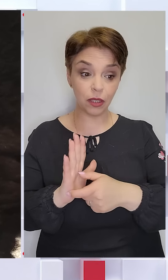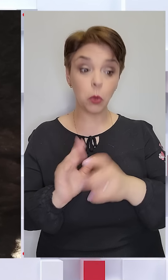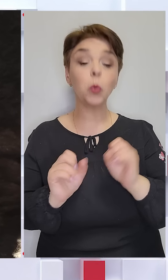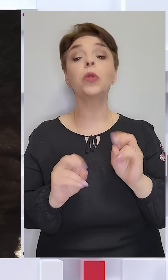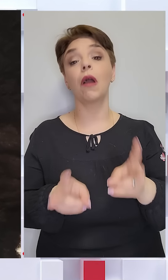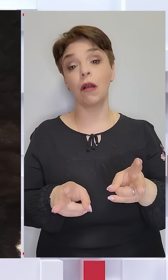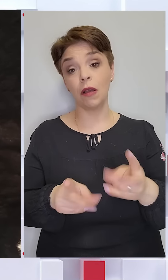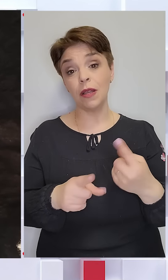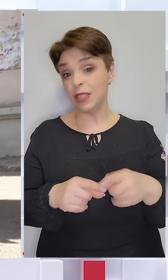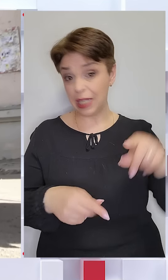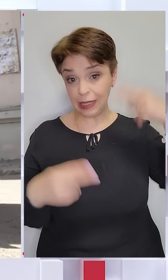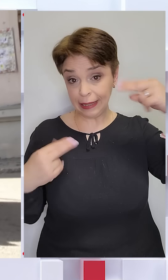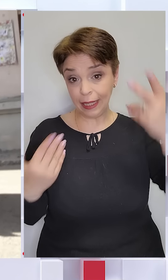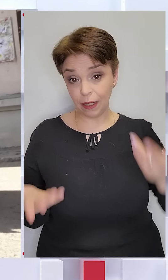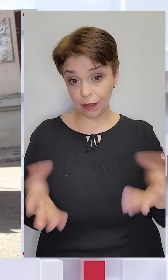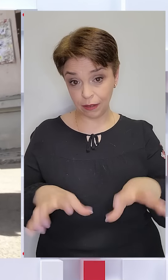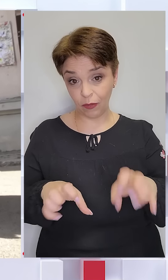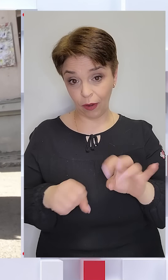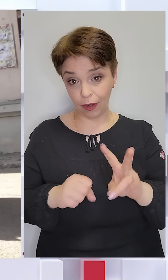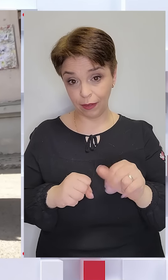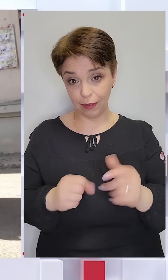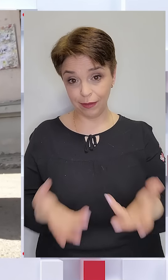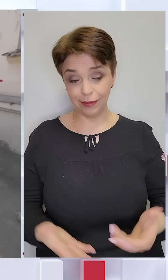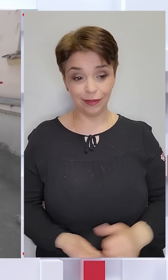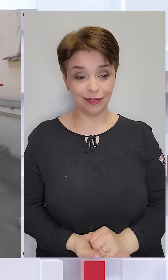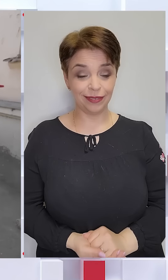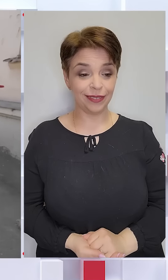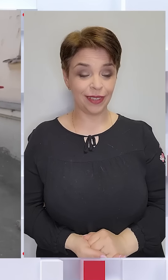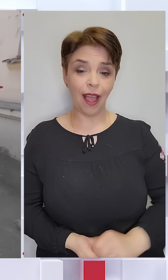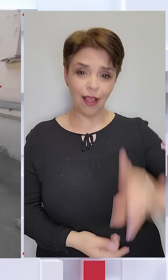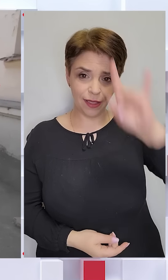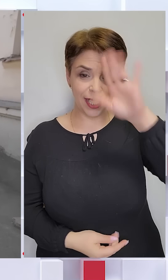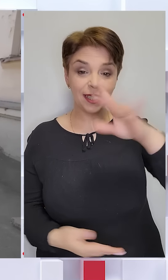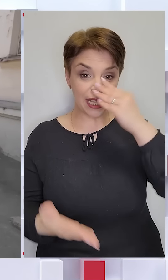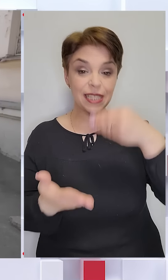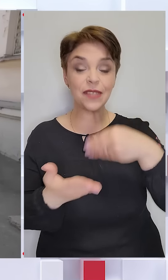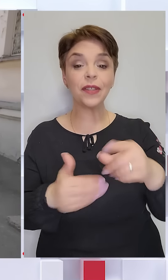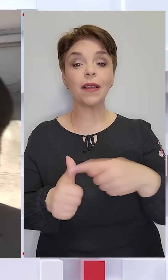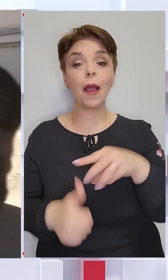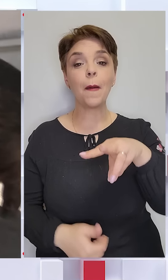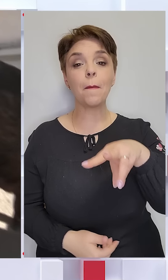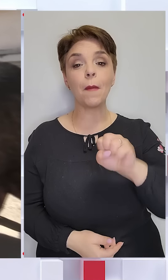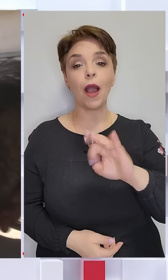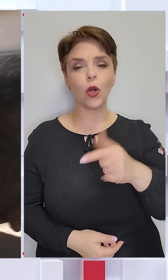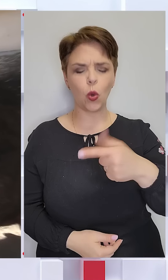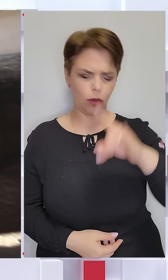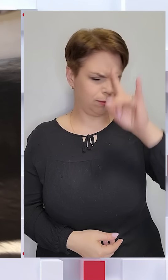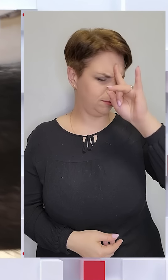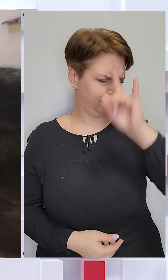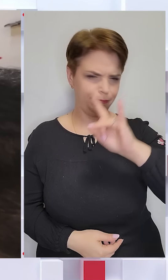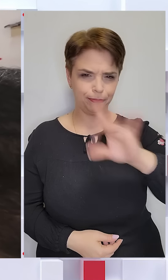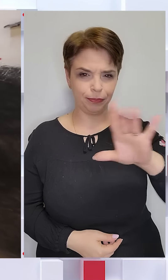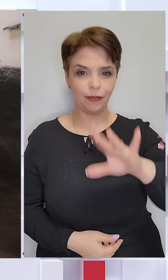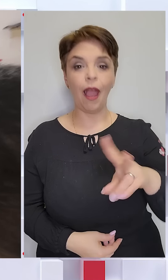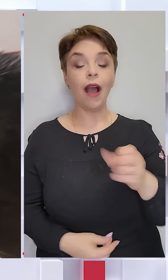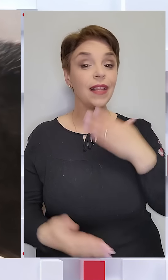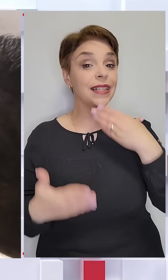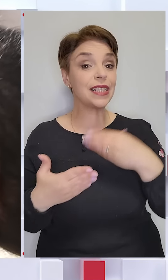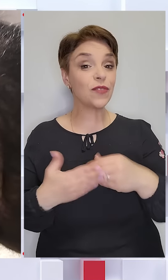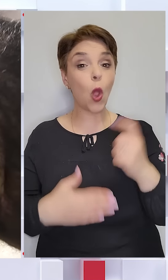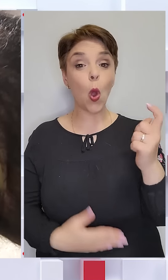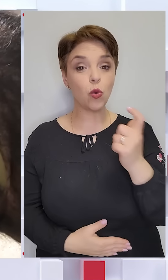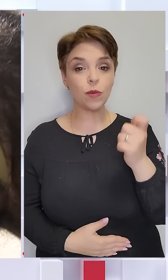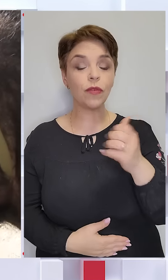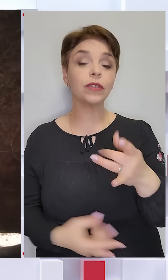рягувати? Це ж не дика тварина. Легендарна свинка на ім'я Марго вже давно стала знаменитістю, але для своїх